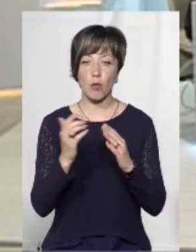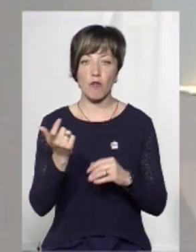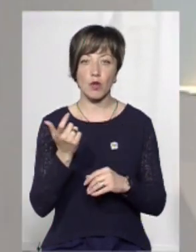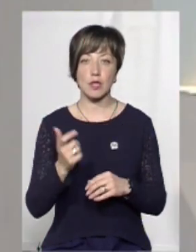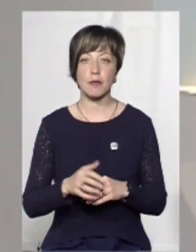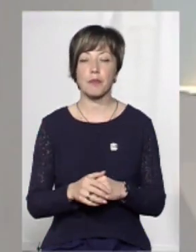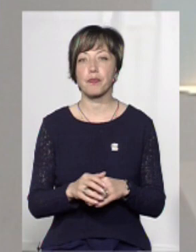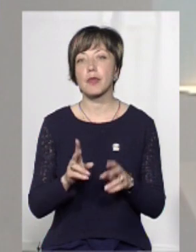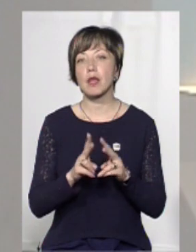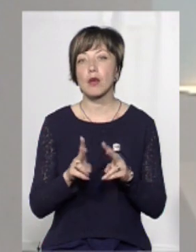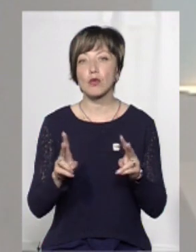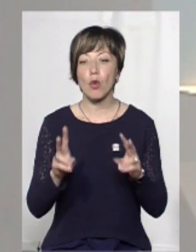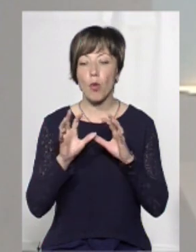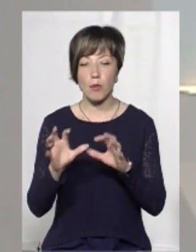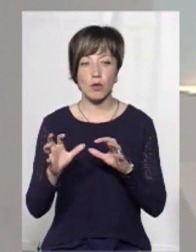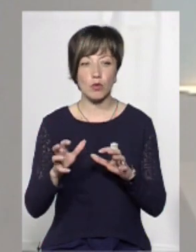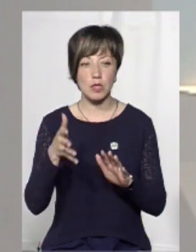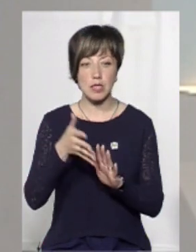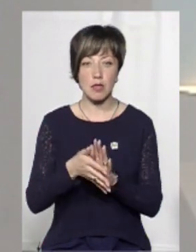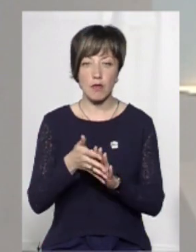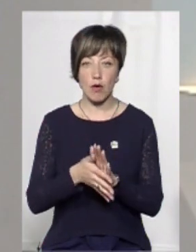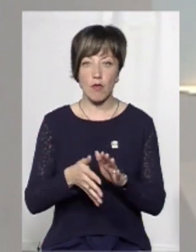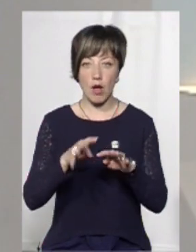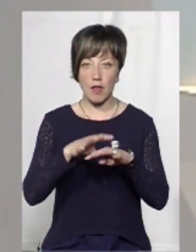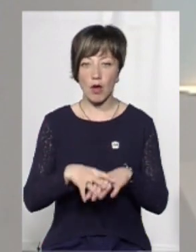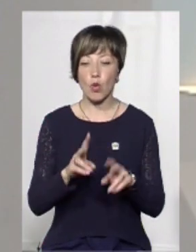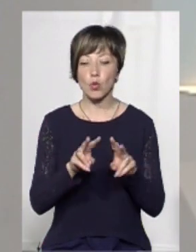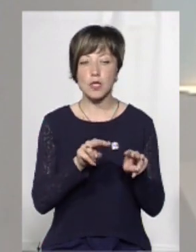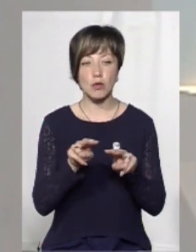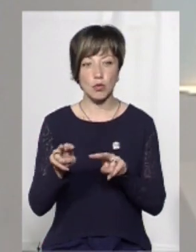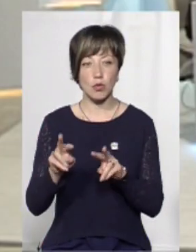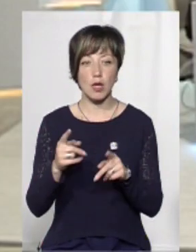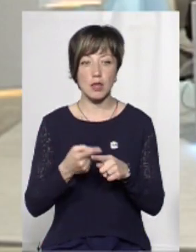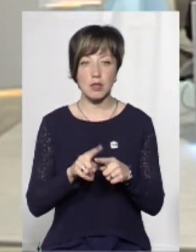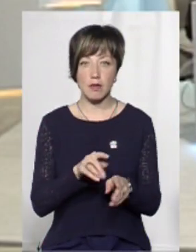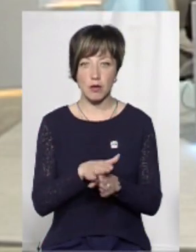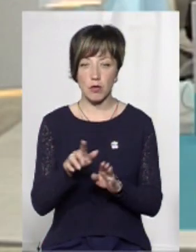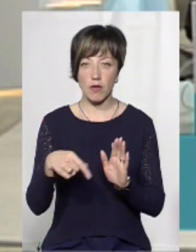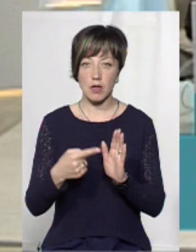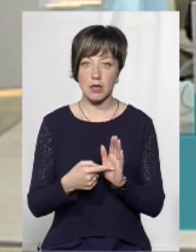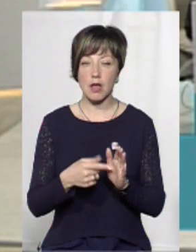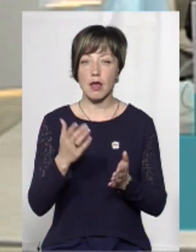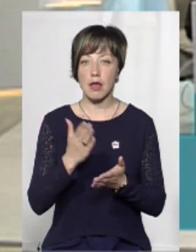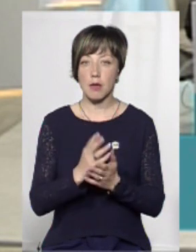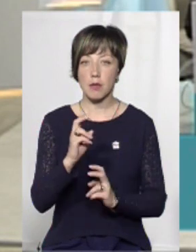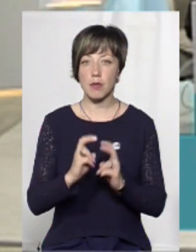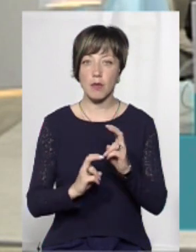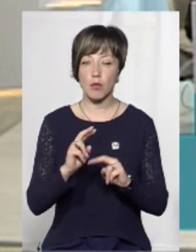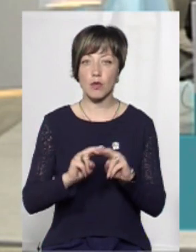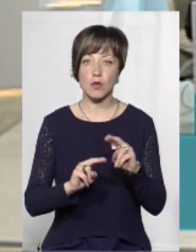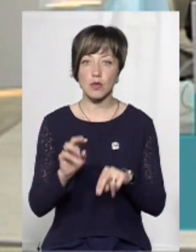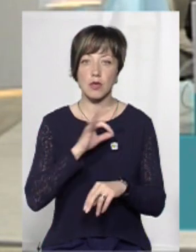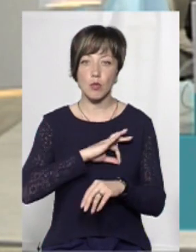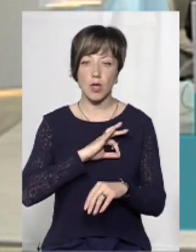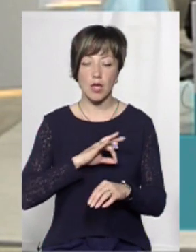Пану Васильову, а хто опікується злововою каналізацією? Хто за нею свідкує? Як це відбувається? є комунальне підприємство, подібне з перемонти і